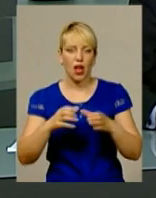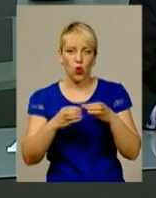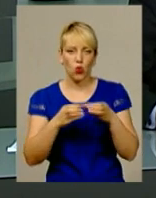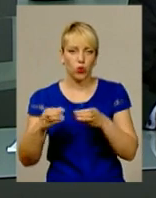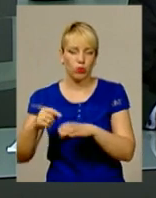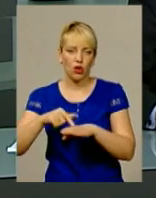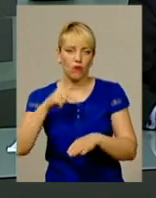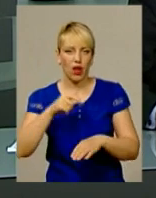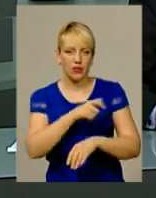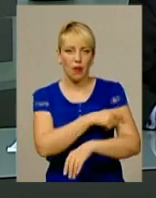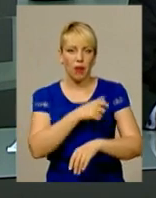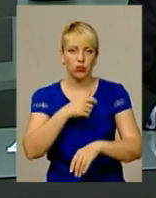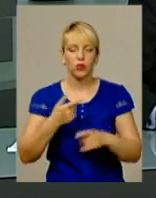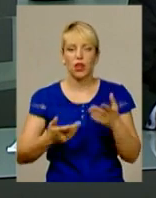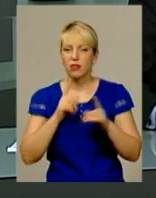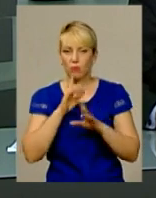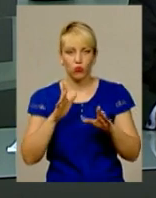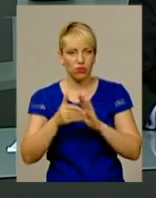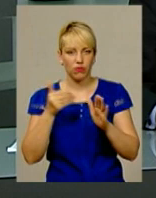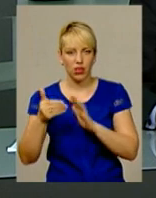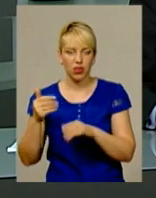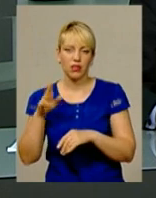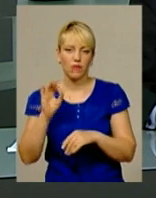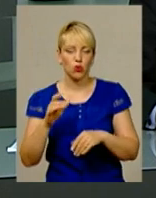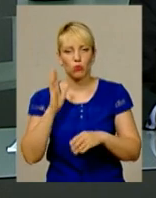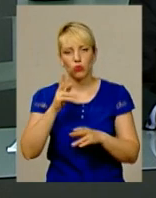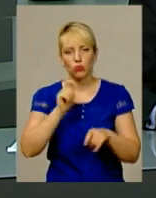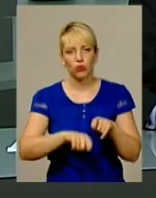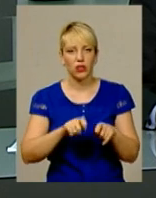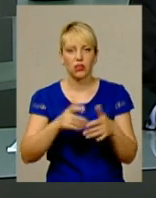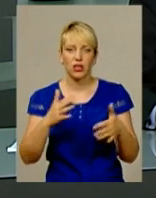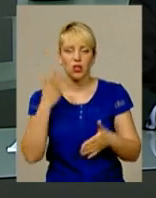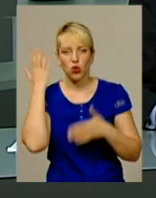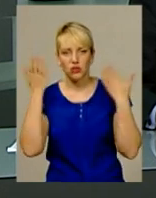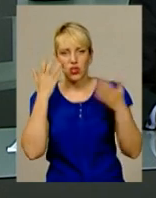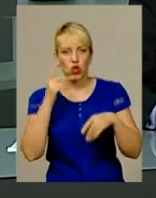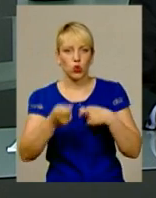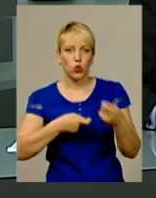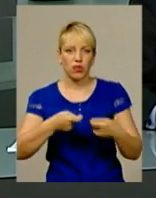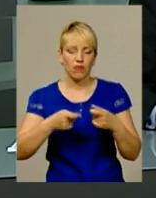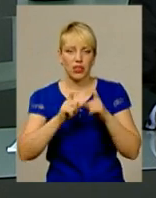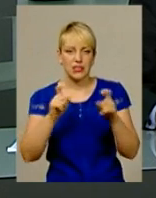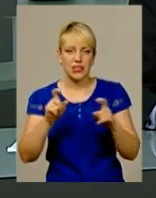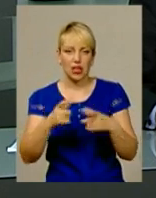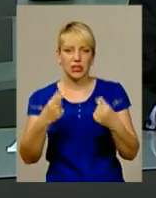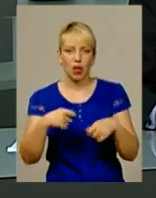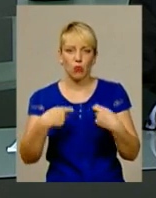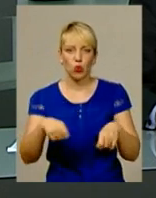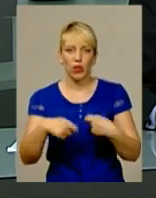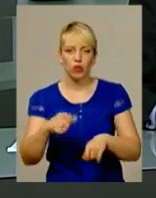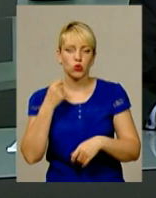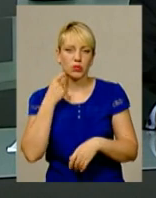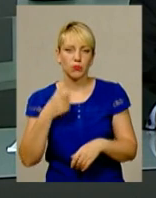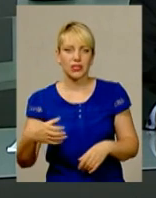патрульних. Коли викликів не буде, патрульні поліціянти перевірятимуть різні розважальні та торгівельні заклади, де продають спиртні